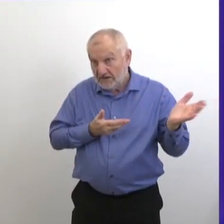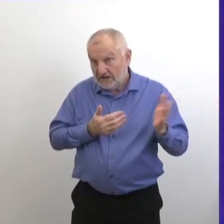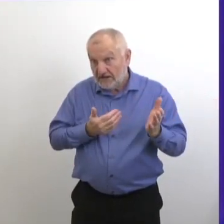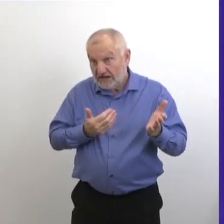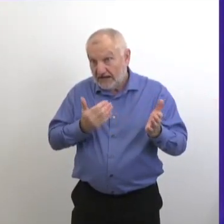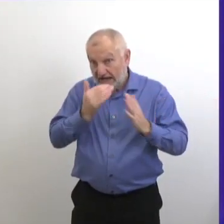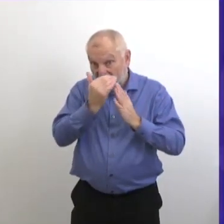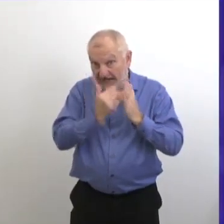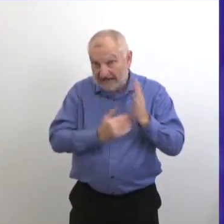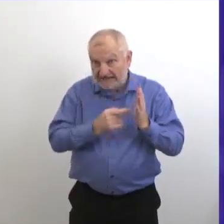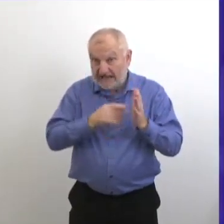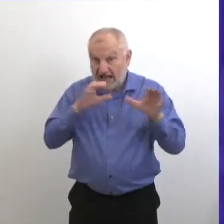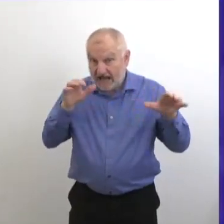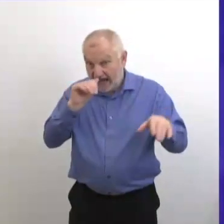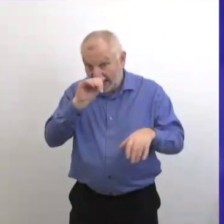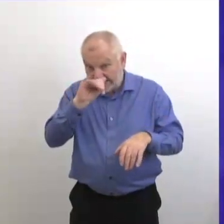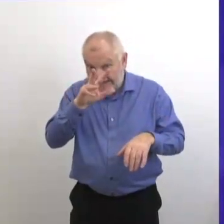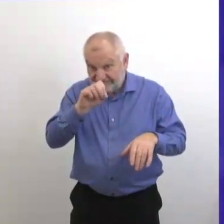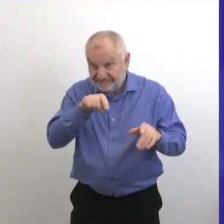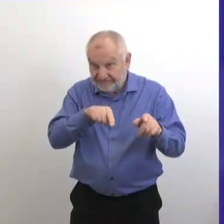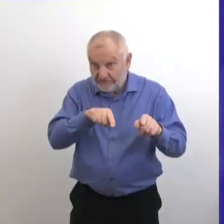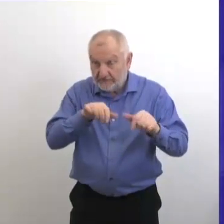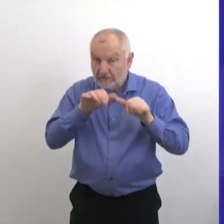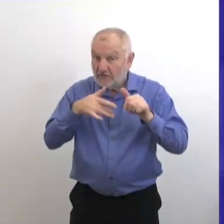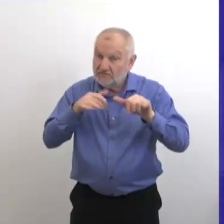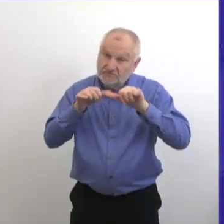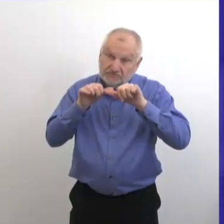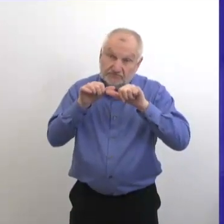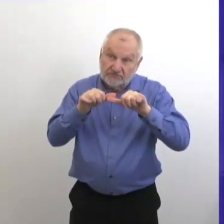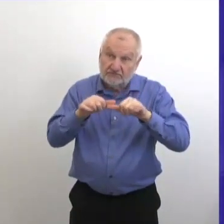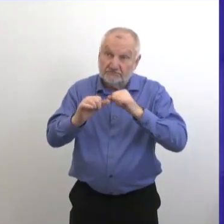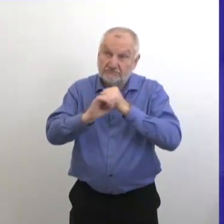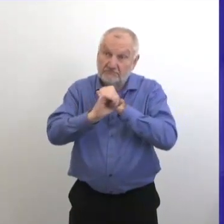ça un chiffre vraiment, une estimation grossière.